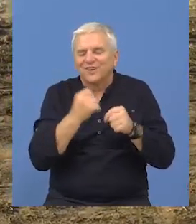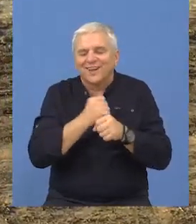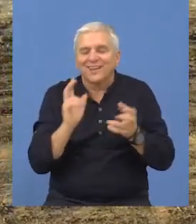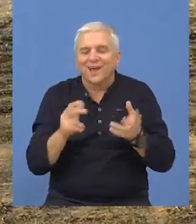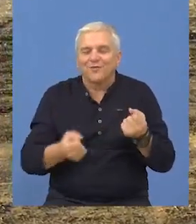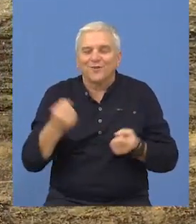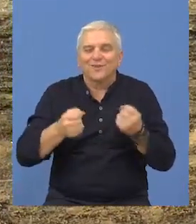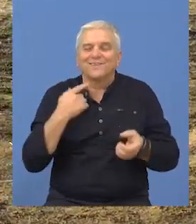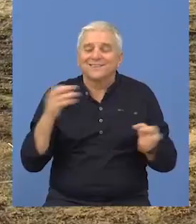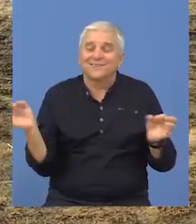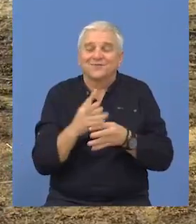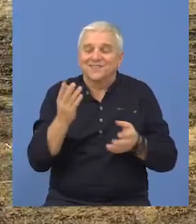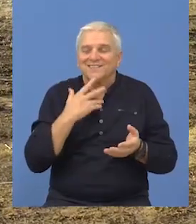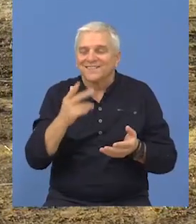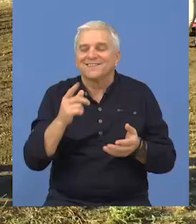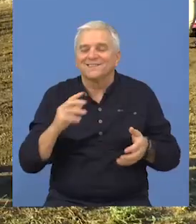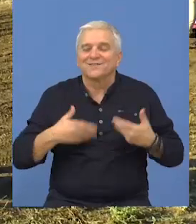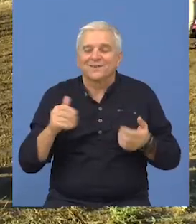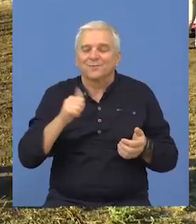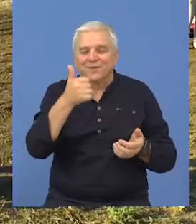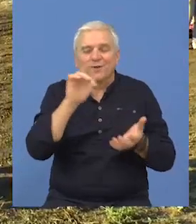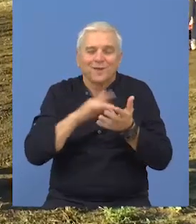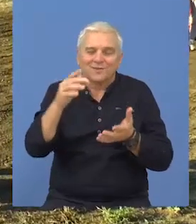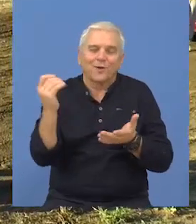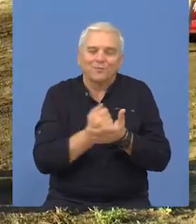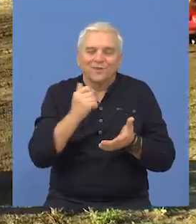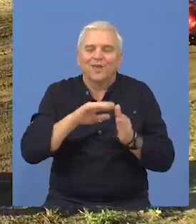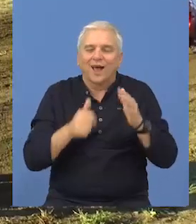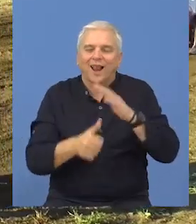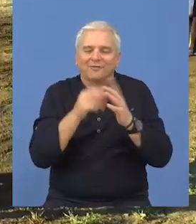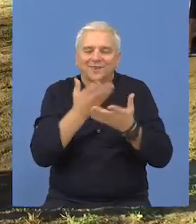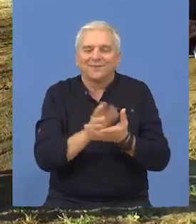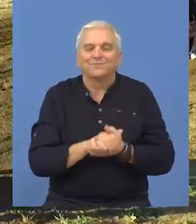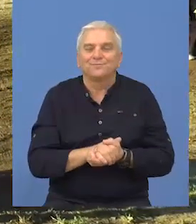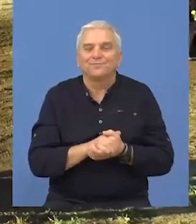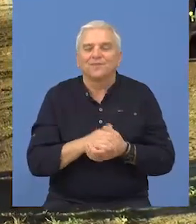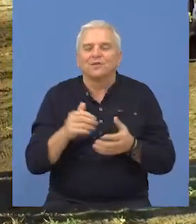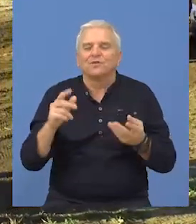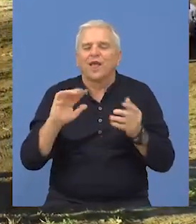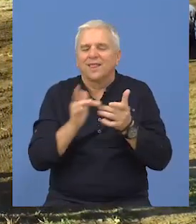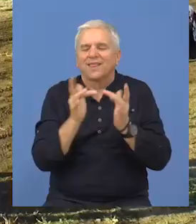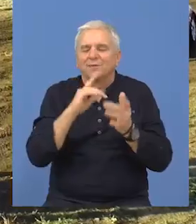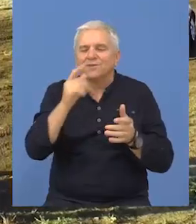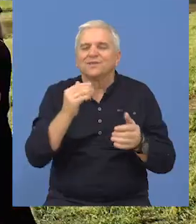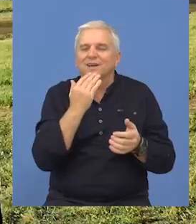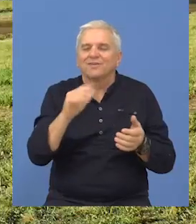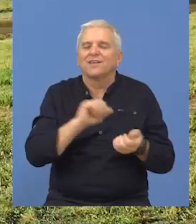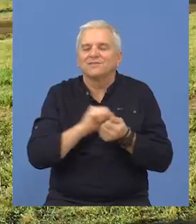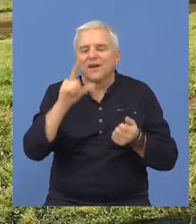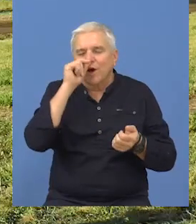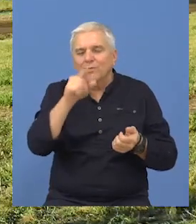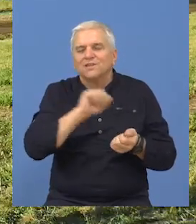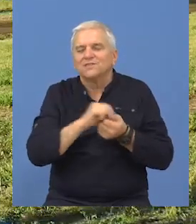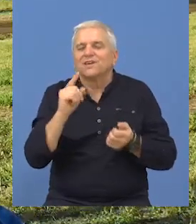može. Ja sam presreća što je to tako i što sam završio prvo mesto u generalnom plasmanu u šampionatu. Hvala